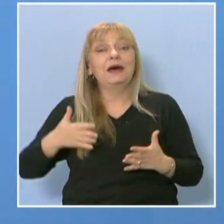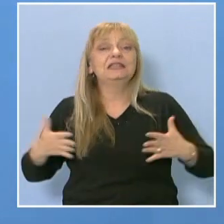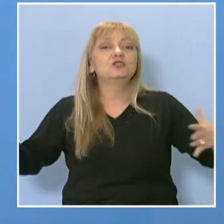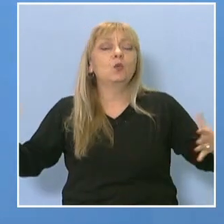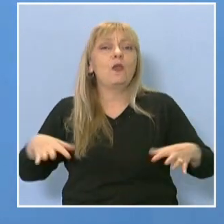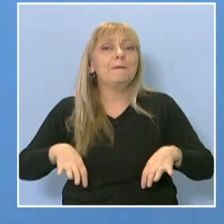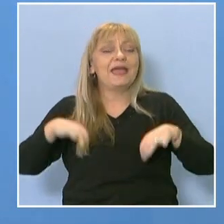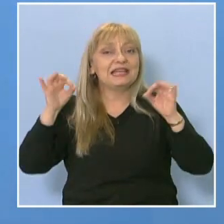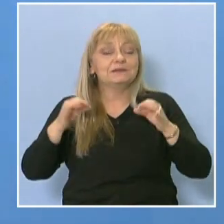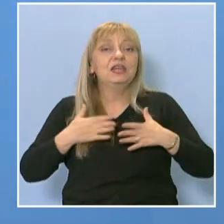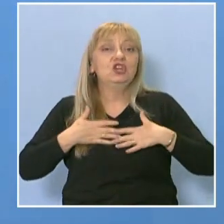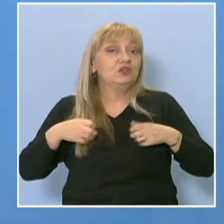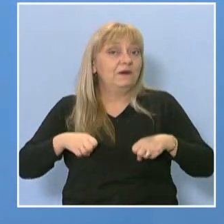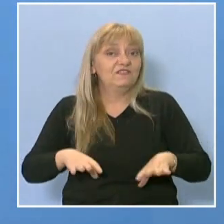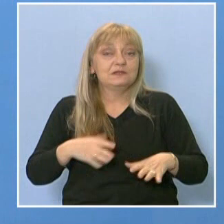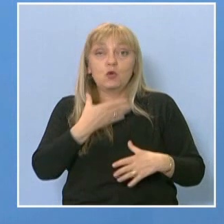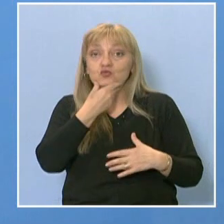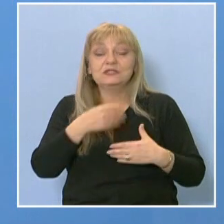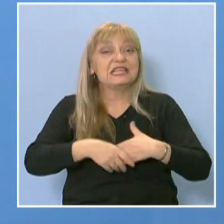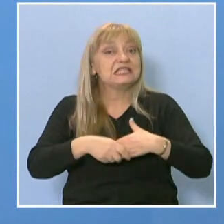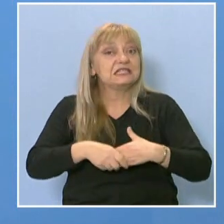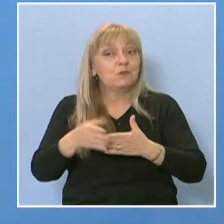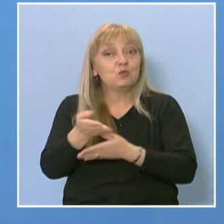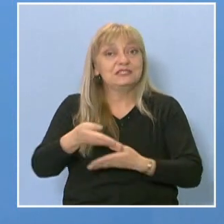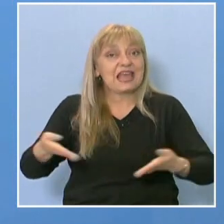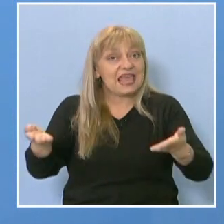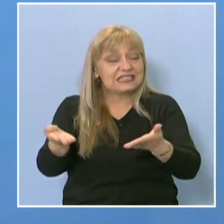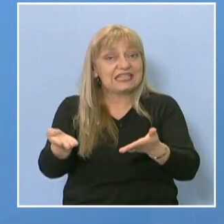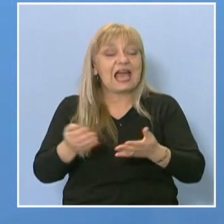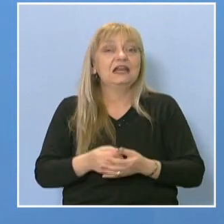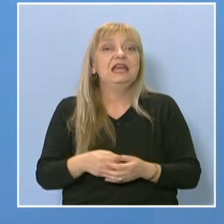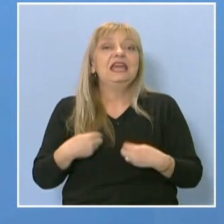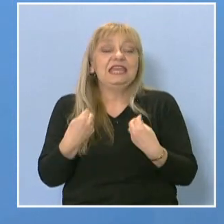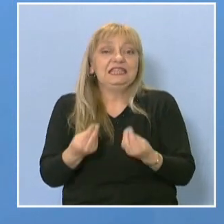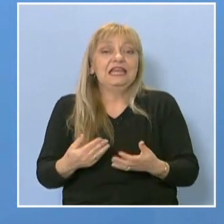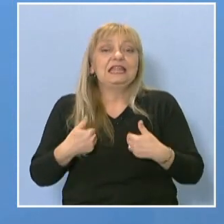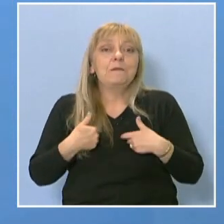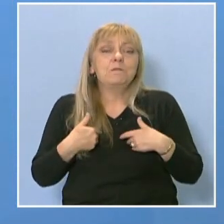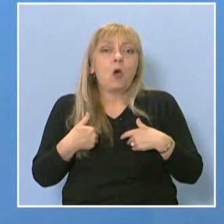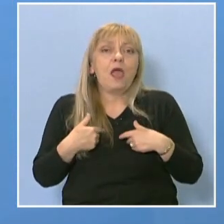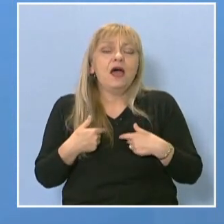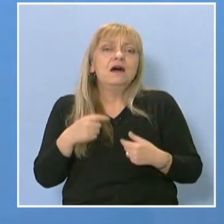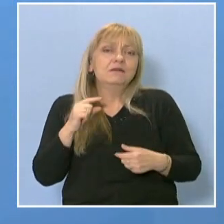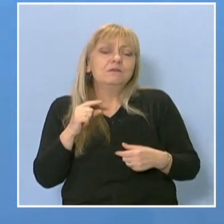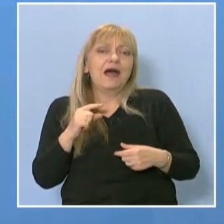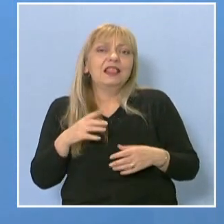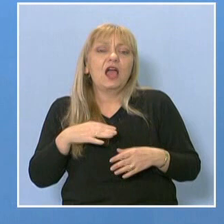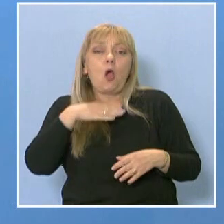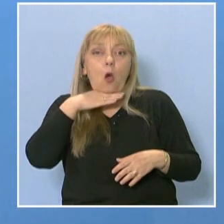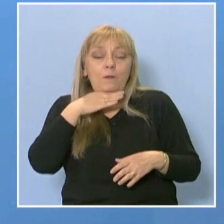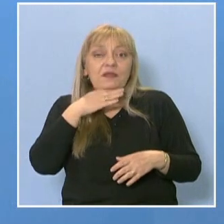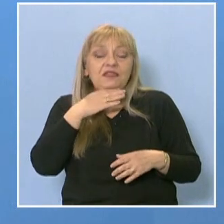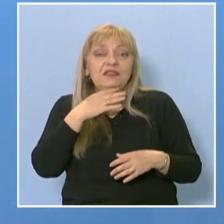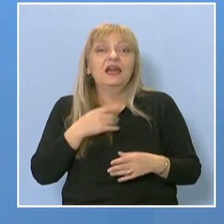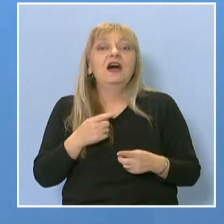възможност да се запозная с тях и да дам скромния си опит от експертизата, която имам в административното